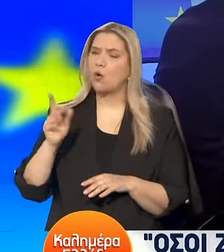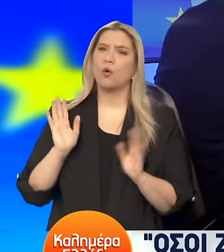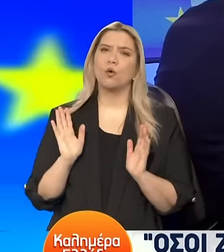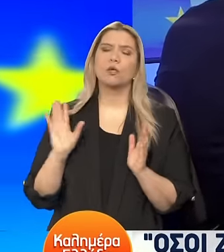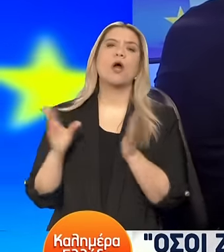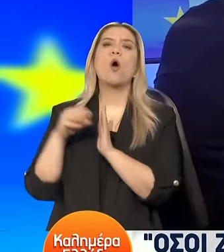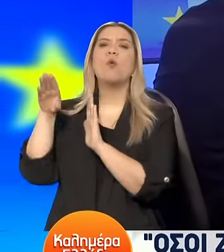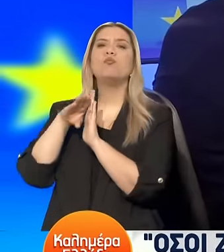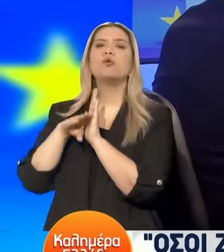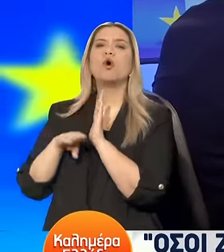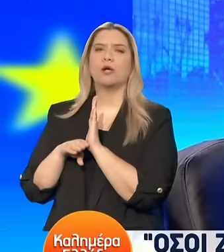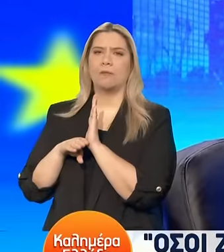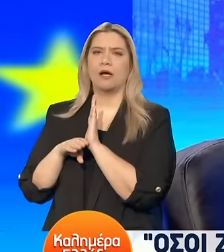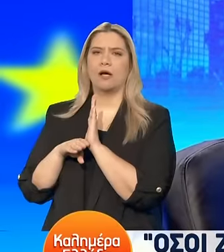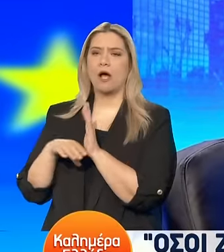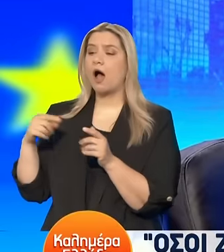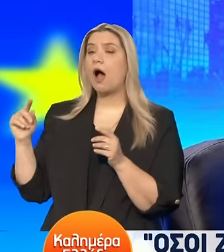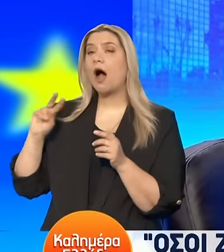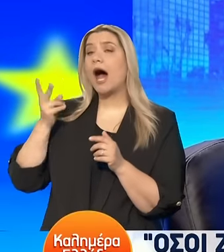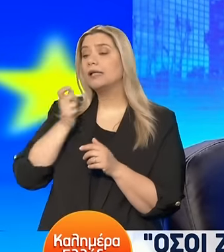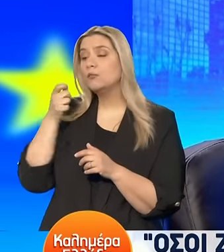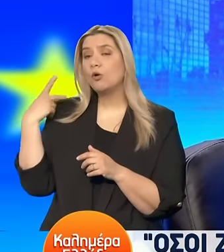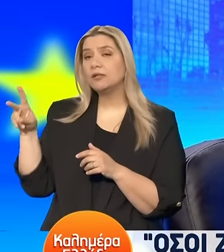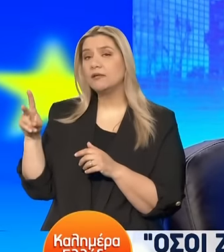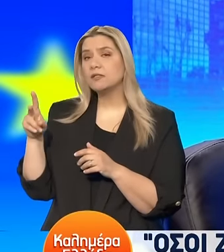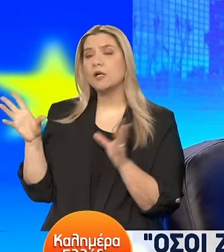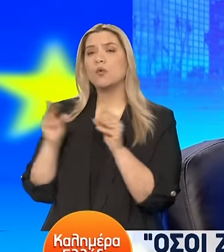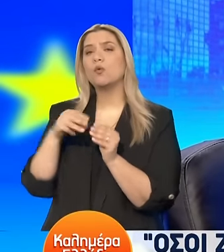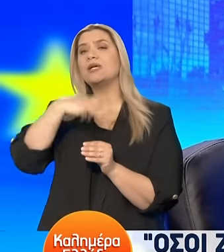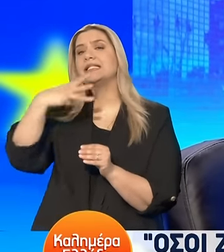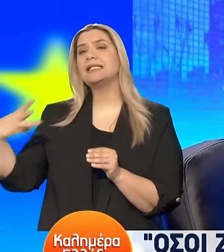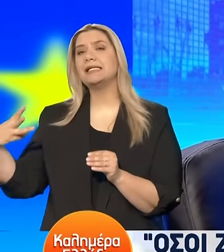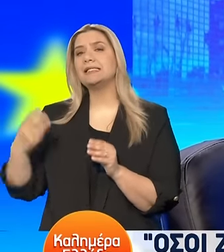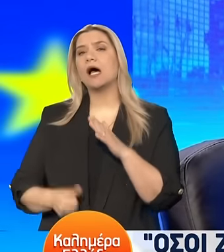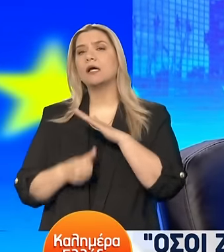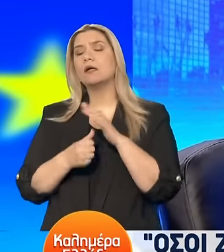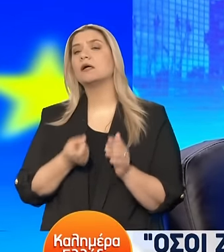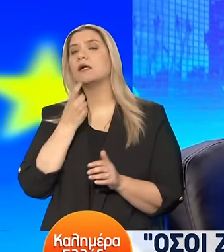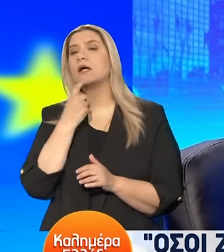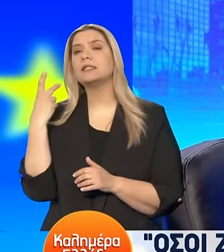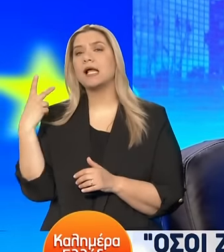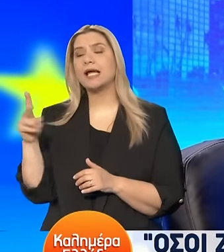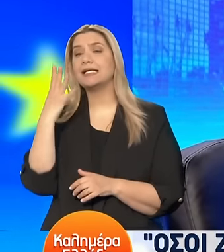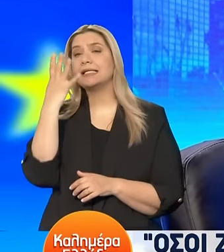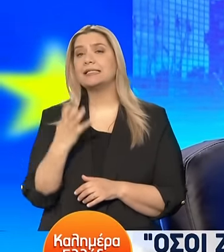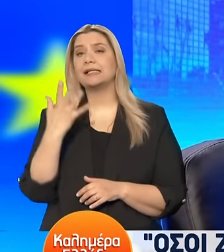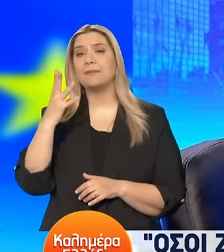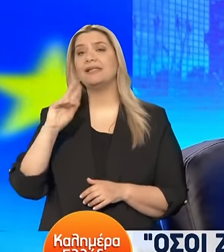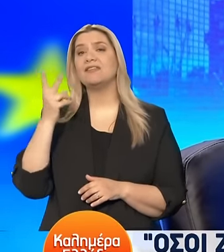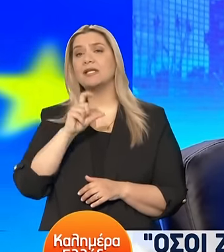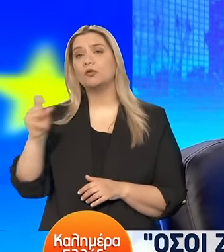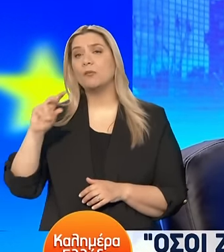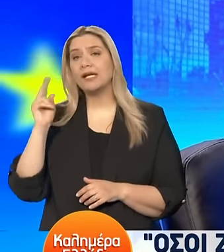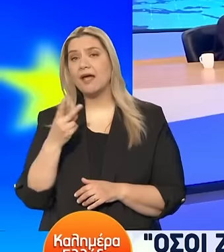προγράμματος της αντιπολίτεσης, αυτά τα οποία έχει καταθέσει ο κύριος Κασελάκης είναι 45 δισεκατομμύρια ευρώ την τετραετία,